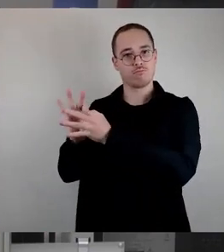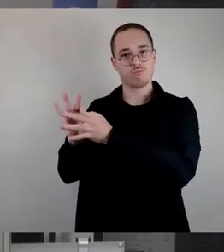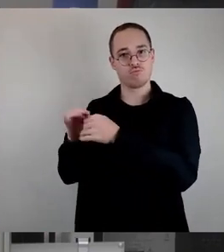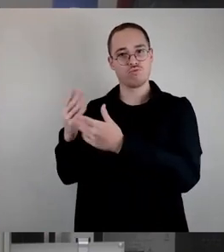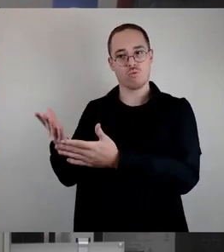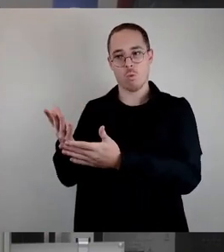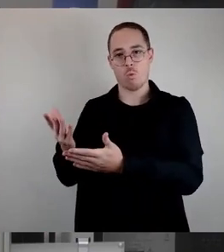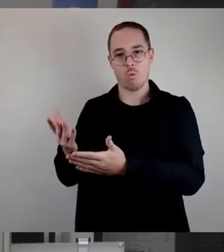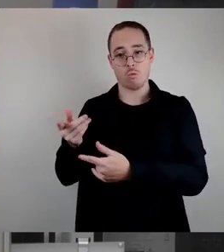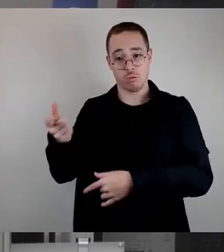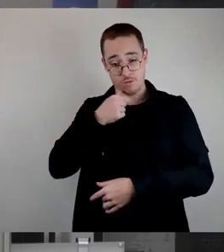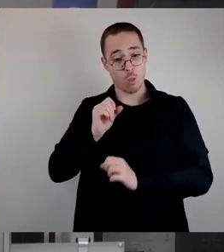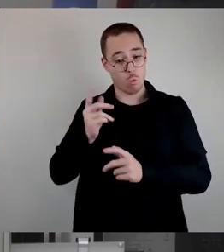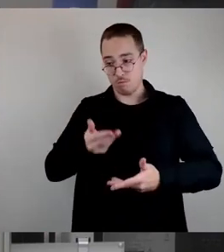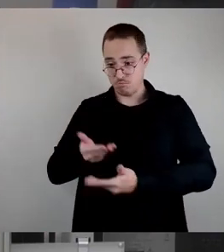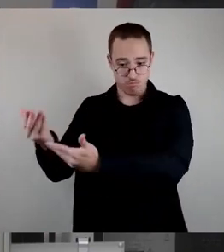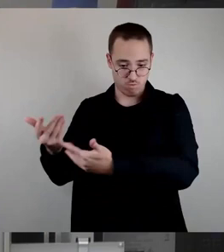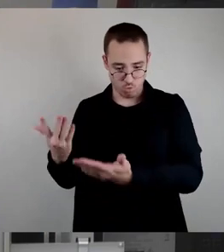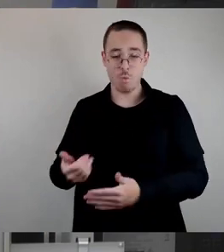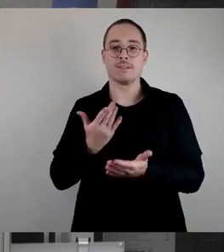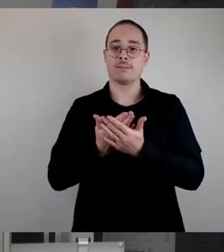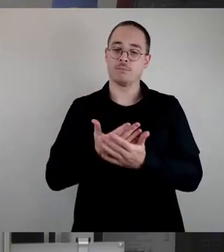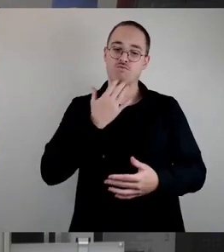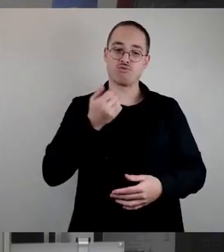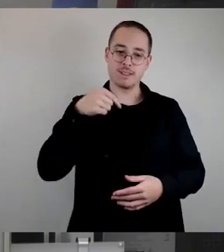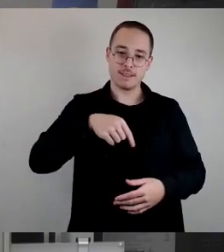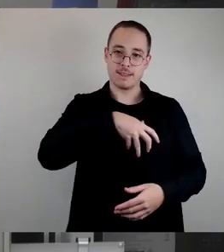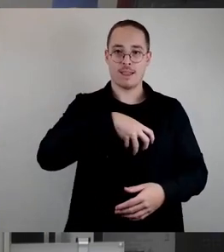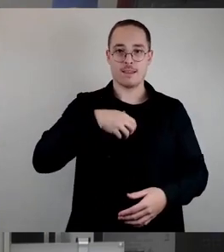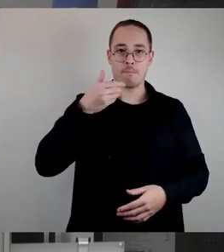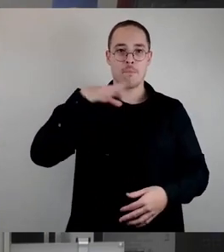die Errichtung weiterer Gemeinschaftsschulen hier in Dresden zu ermöglichen.